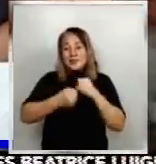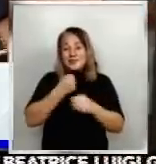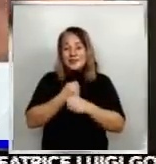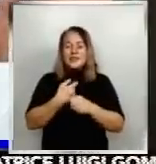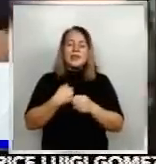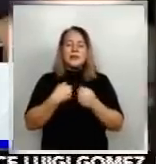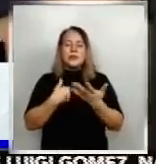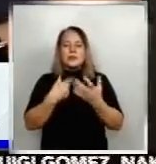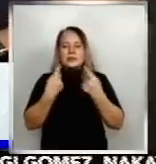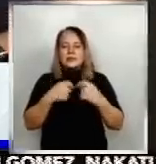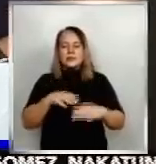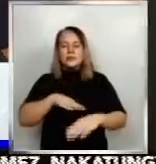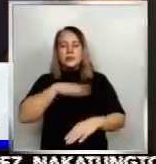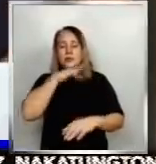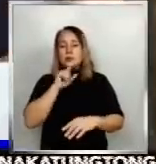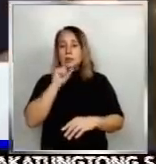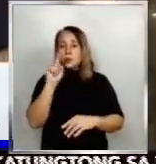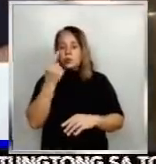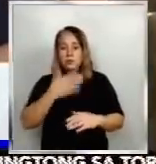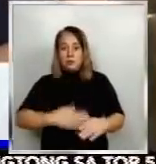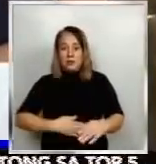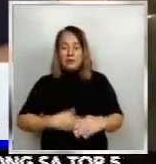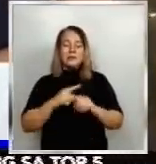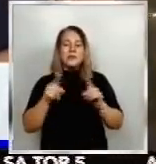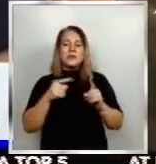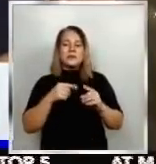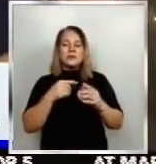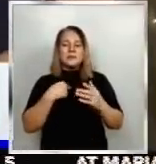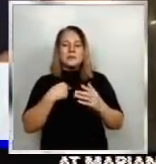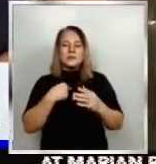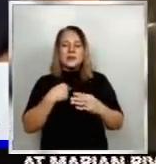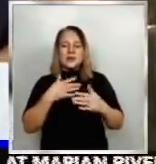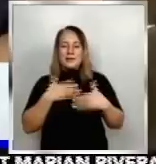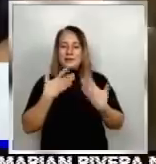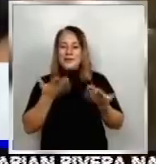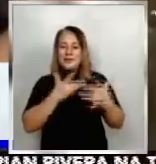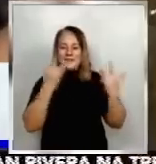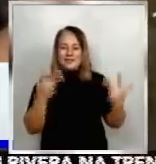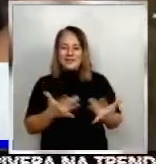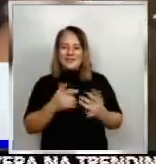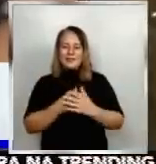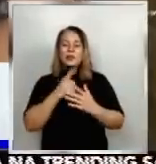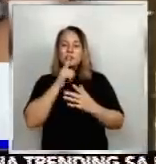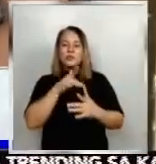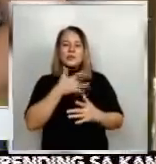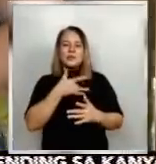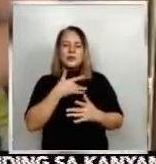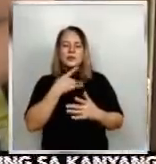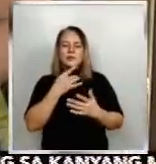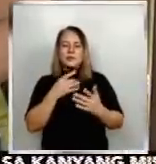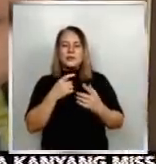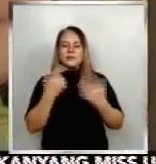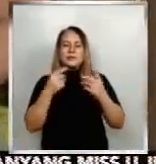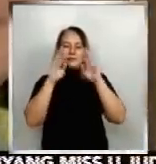busugin, hindi lang ang ating mga tiyan, hindi lalong higit ang ating mga puso para tunay na madama ang diwa ng Pasko.